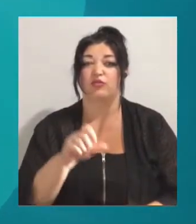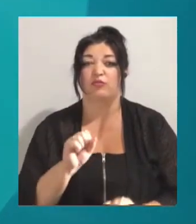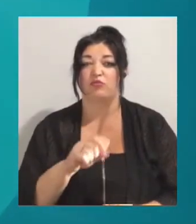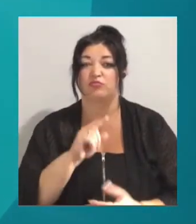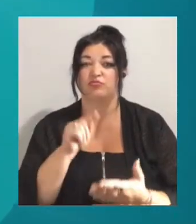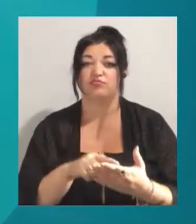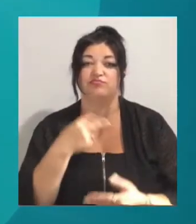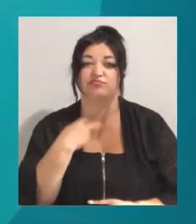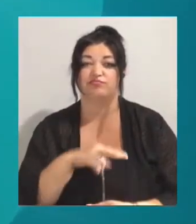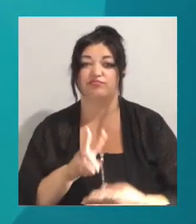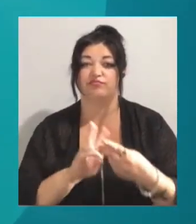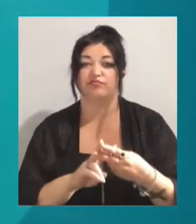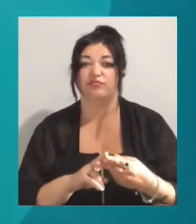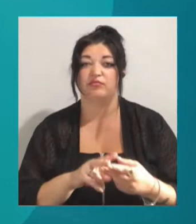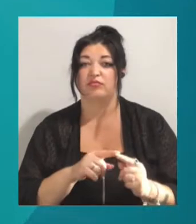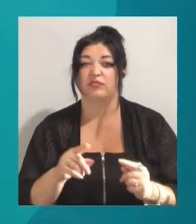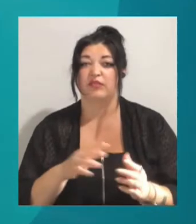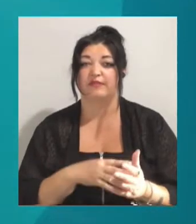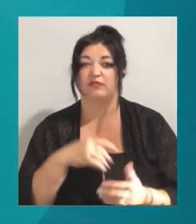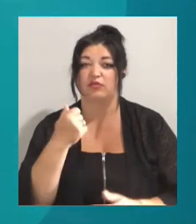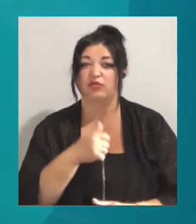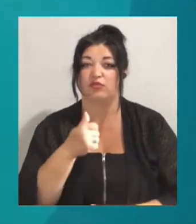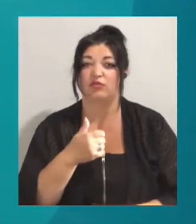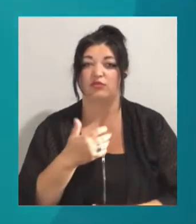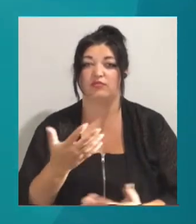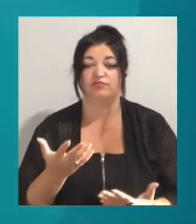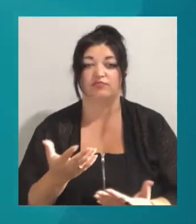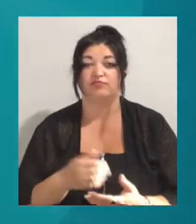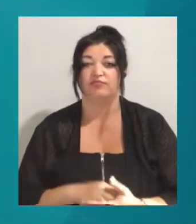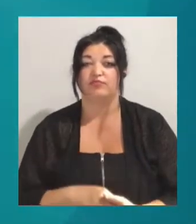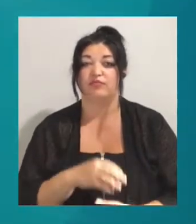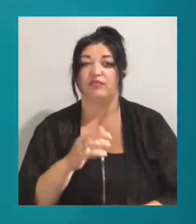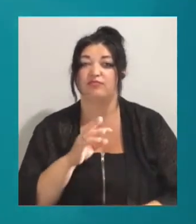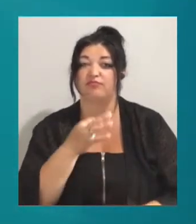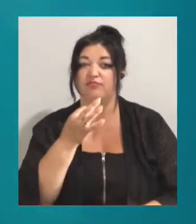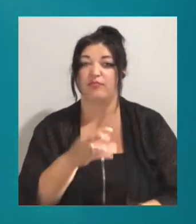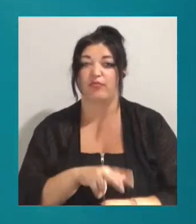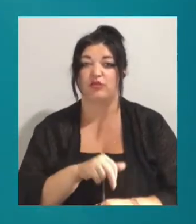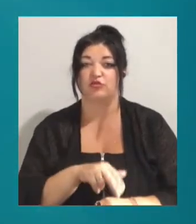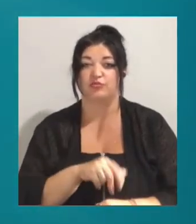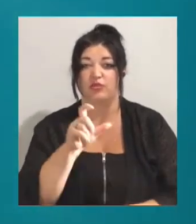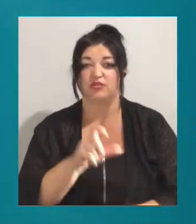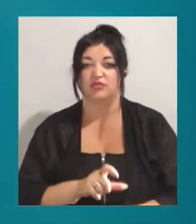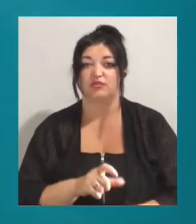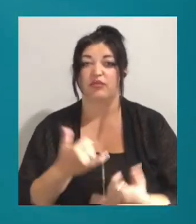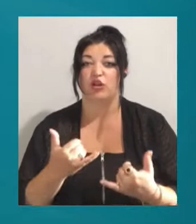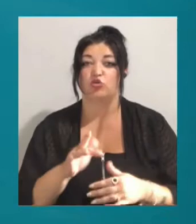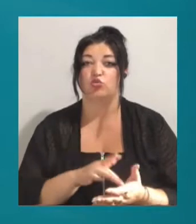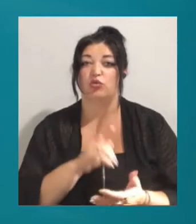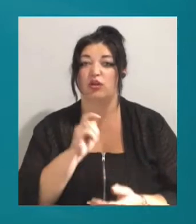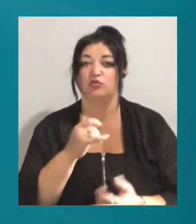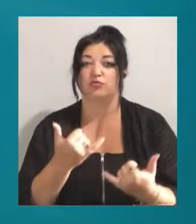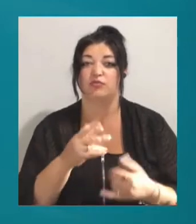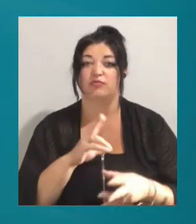потрапити за грати на строк до восьми років, якщо його визнають винним, сказала речниця поліції. Наразі журналісти Суспільного